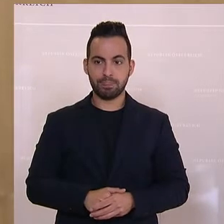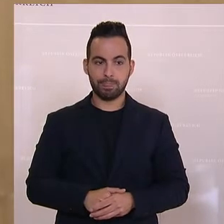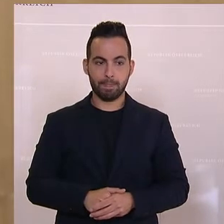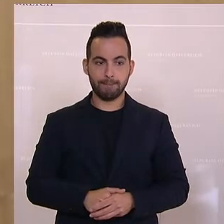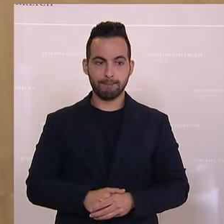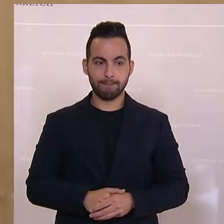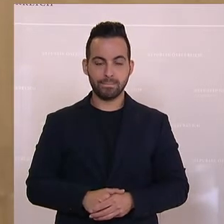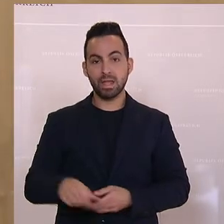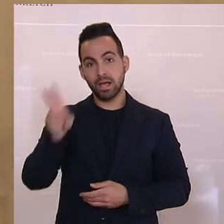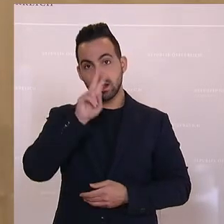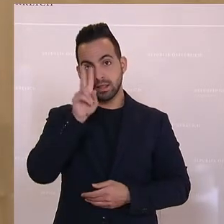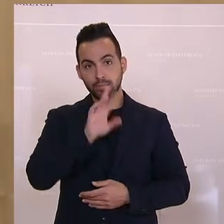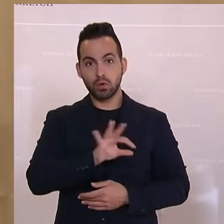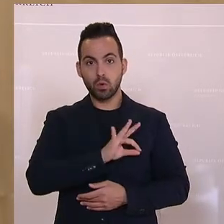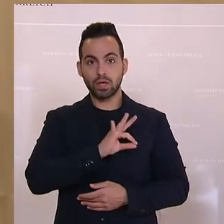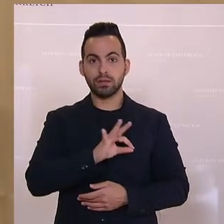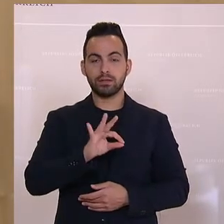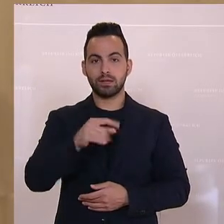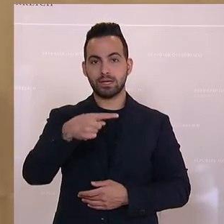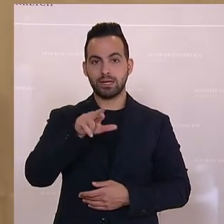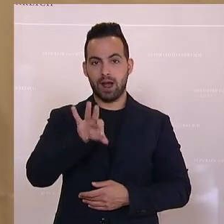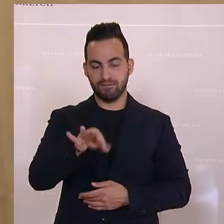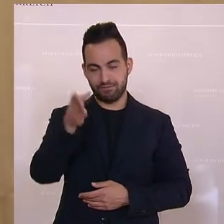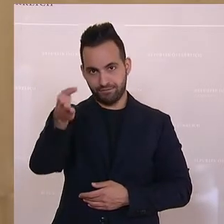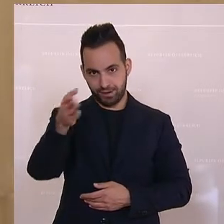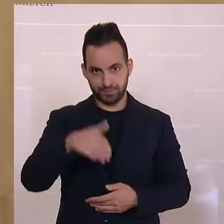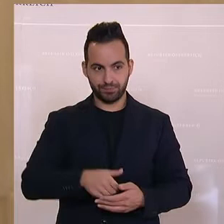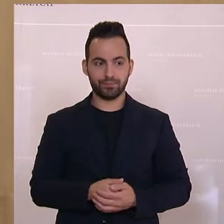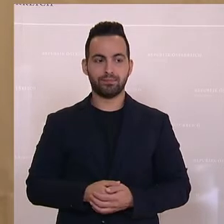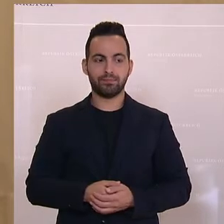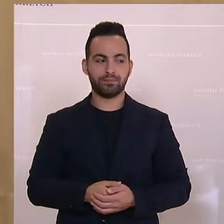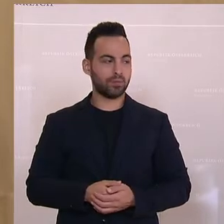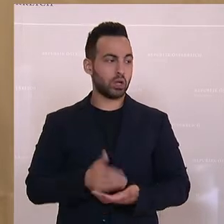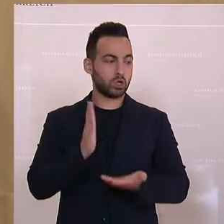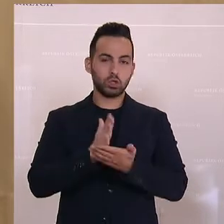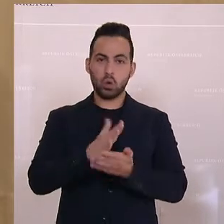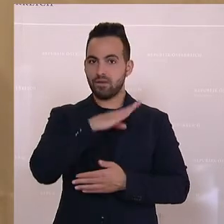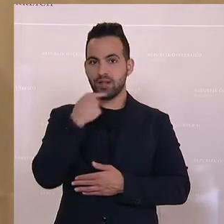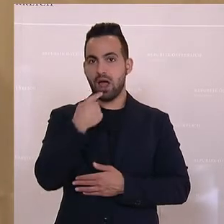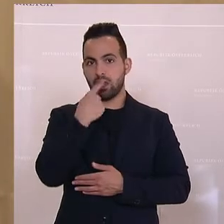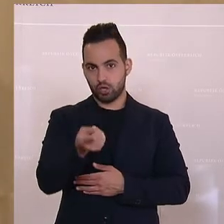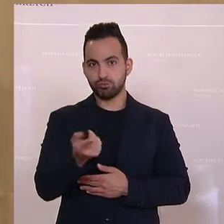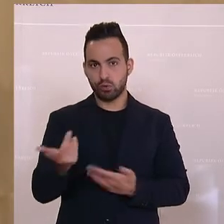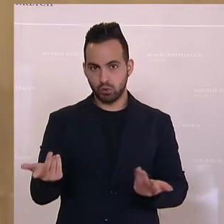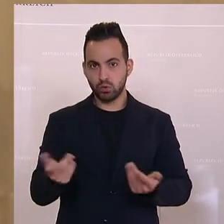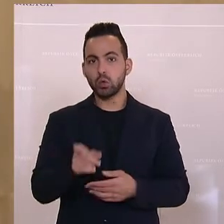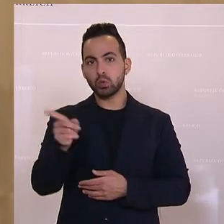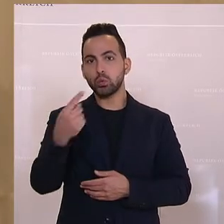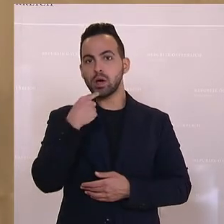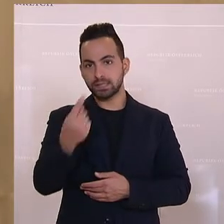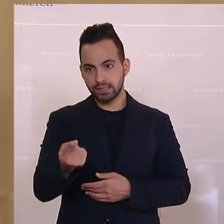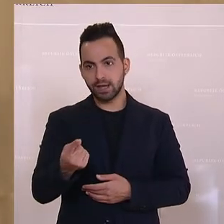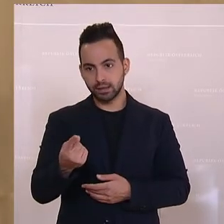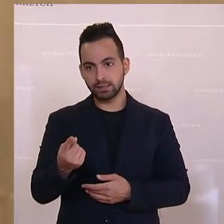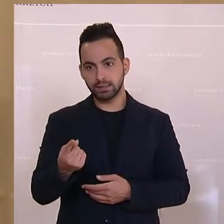Liebe Kollegin Tanja Graf, jetzt wurde vieles angesprochen und du hast gesagt, und das